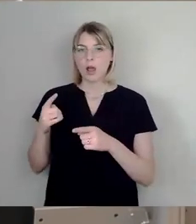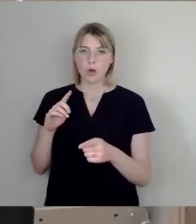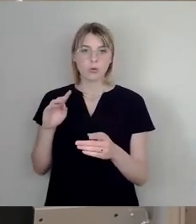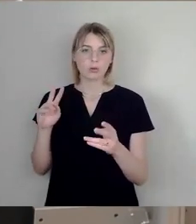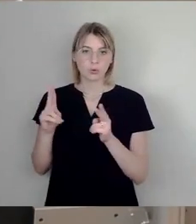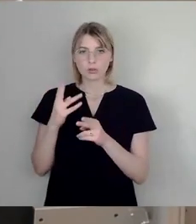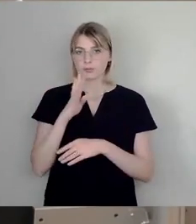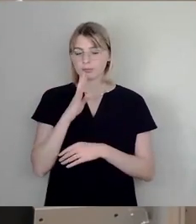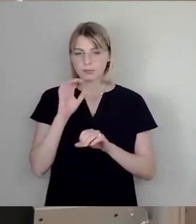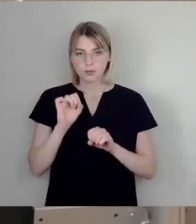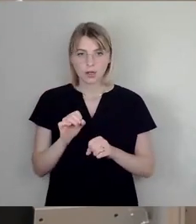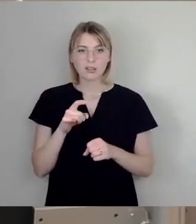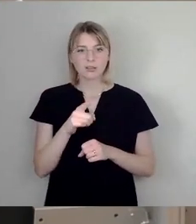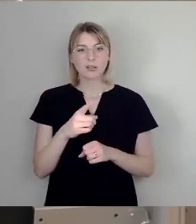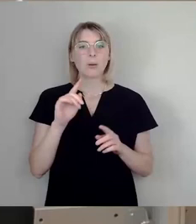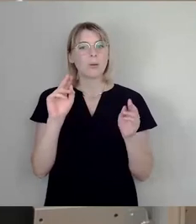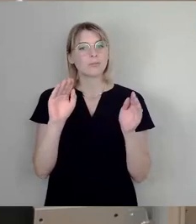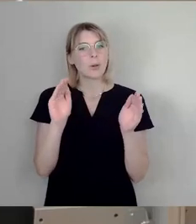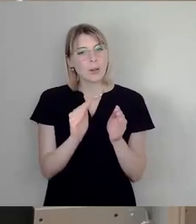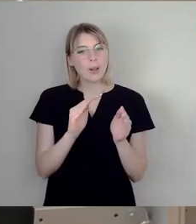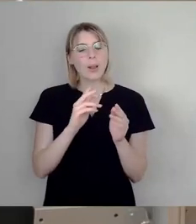Pilotprojekt in Pieschen.